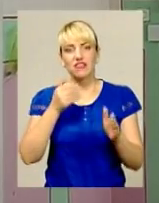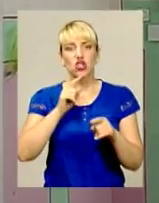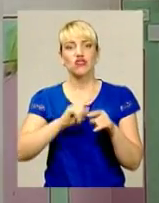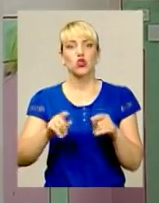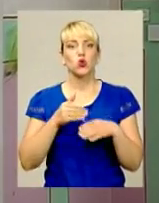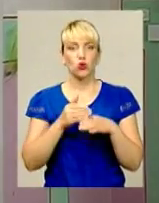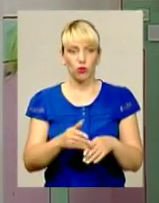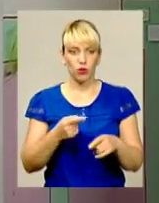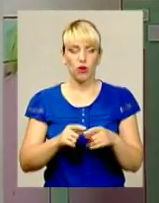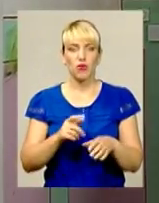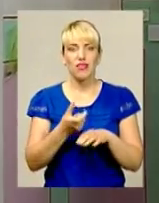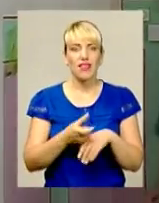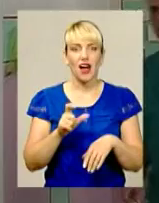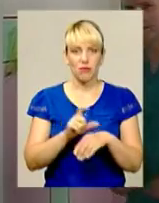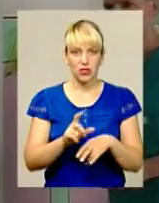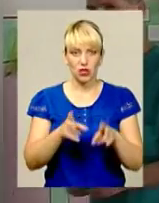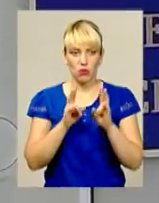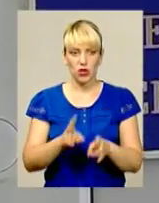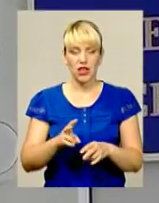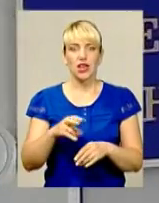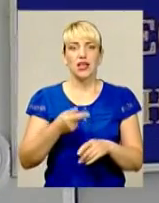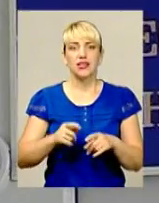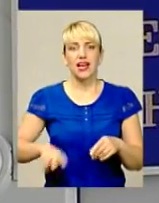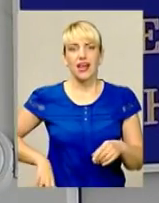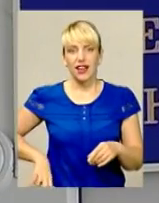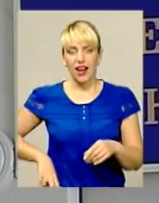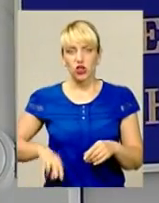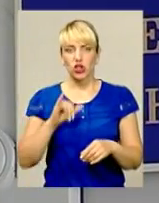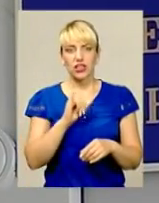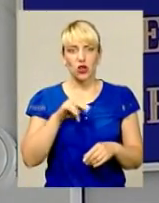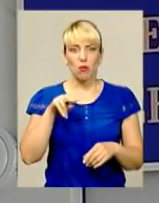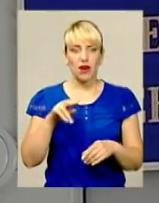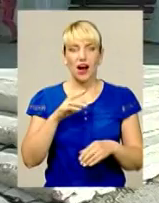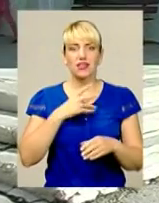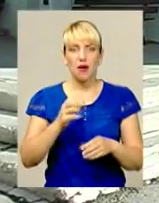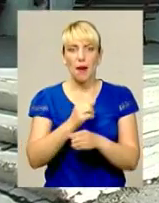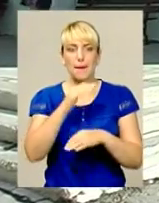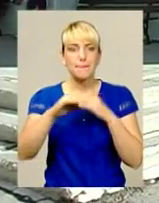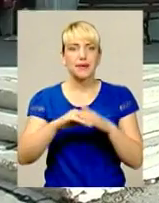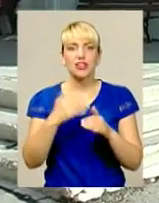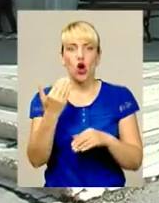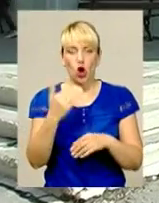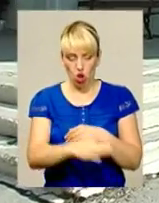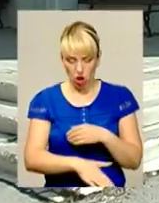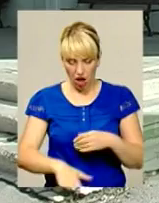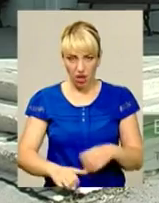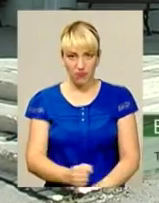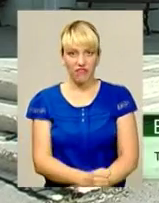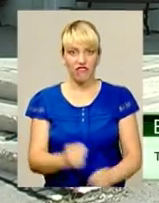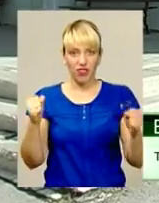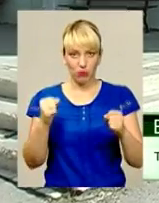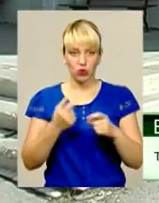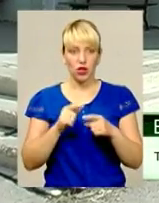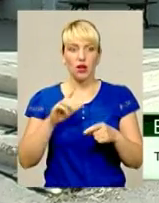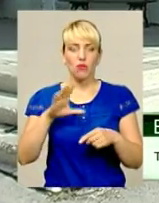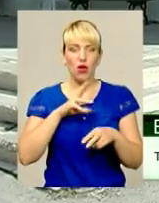від вибуху послаждав директор мушкотинецької школи Ігор Пихальський. Граната вибухнула просто під ногами. По їхніх розказах, то вони були в мушкотинцях